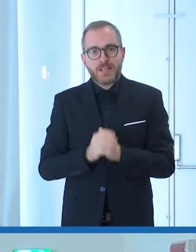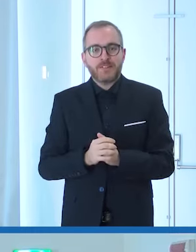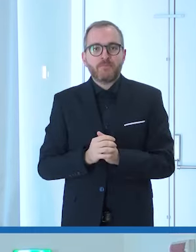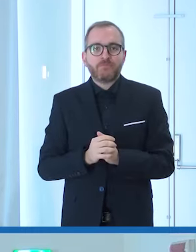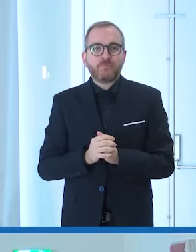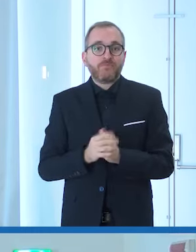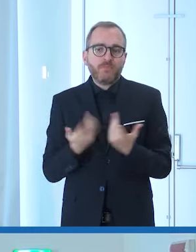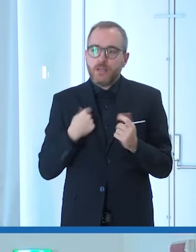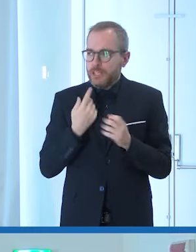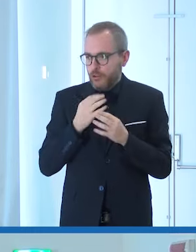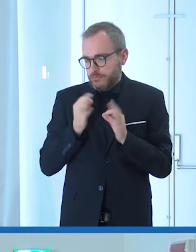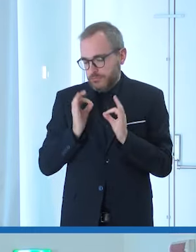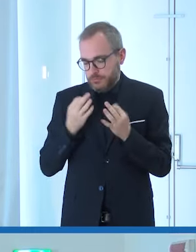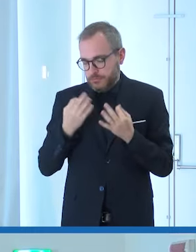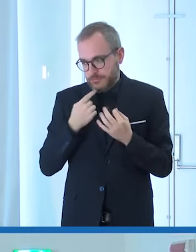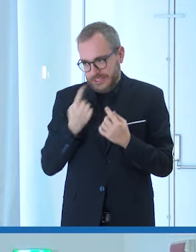prometto di chiudere velocemente